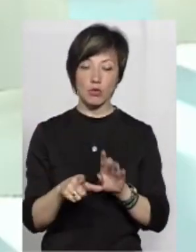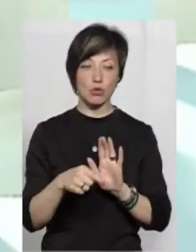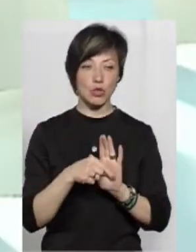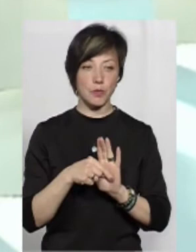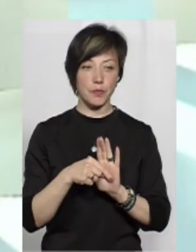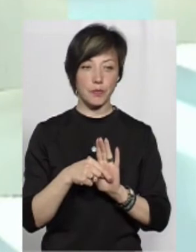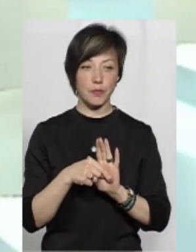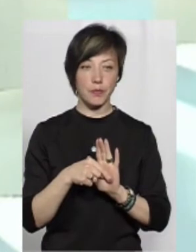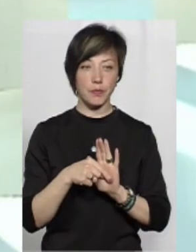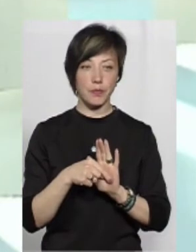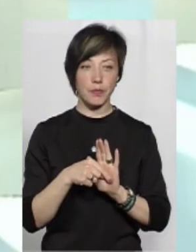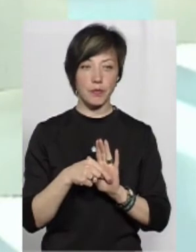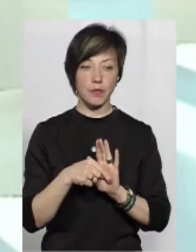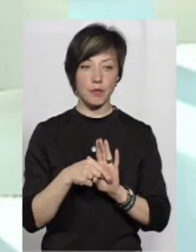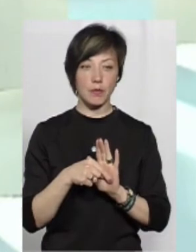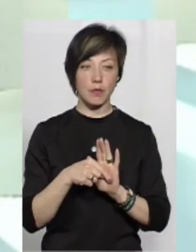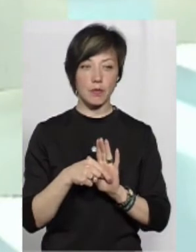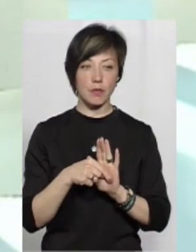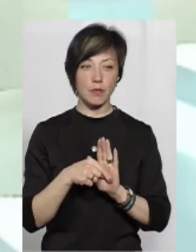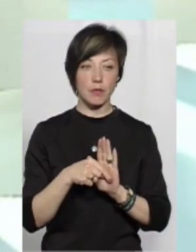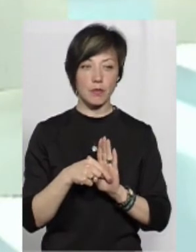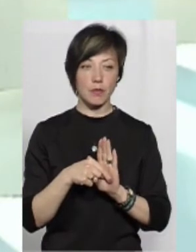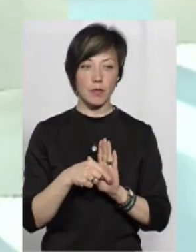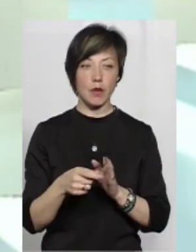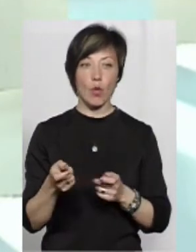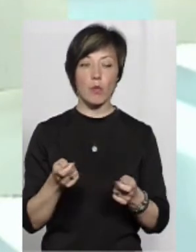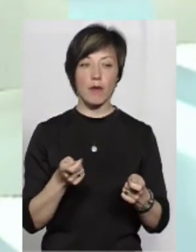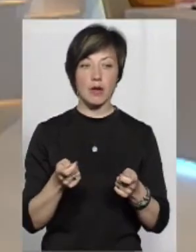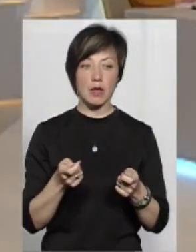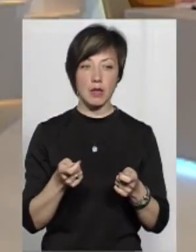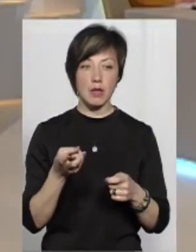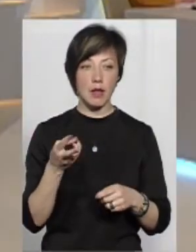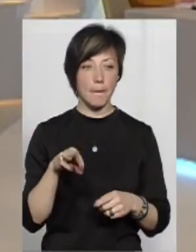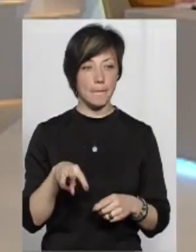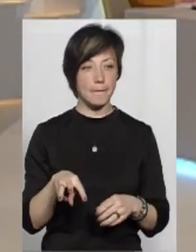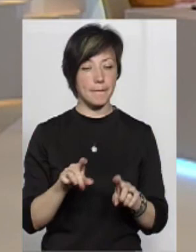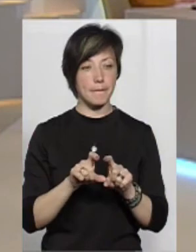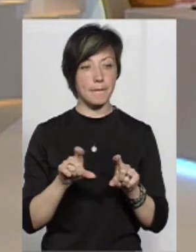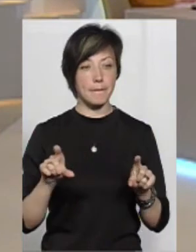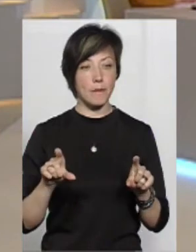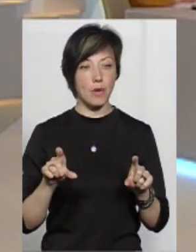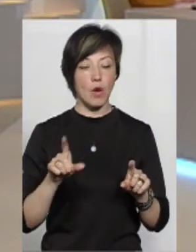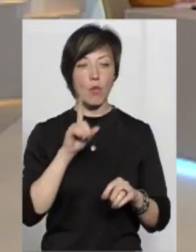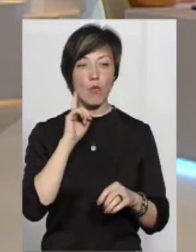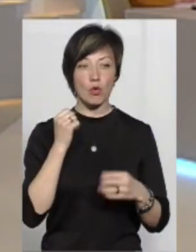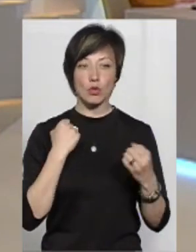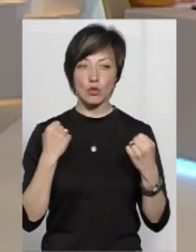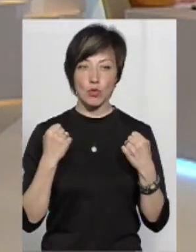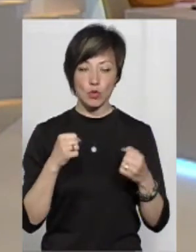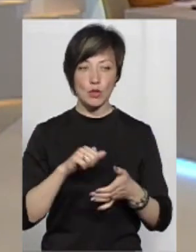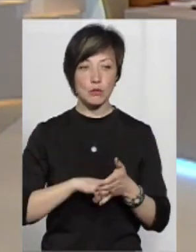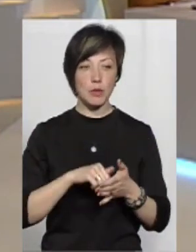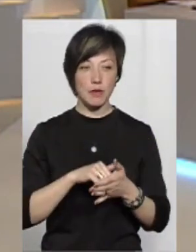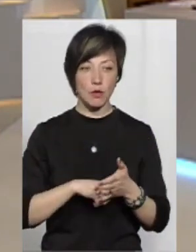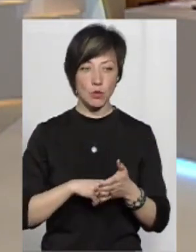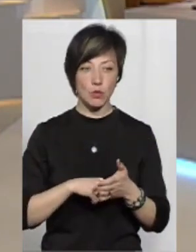з управлінням молоді і спорту з